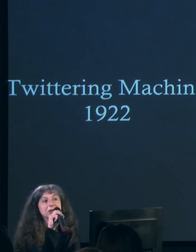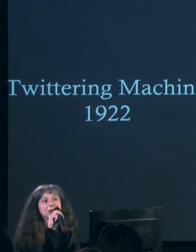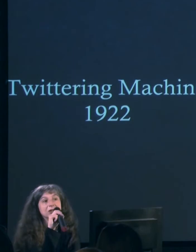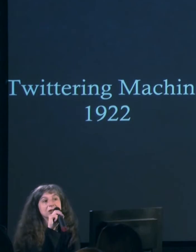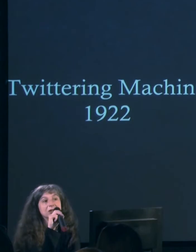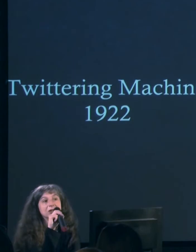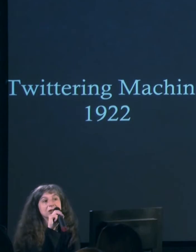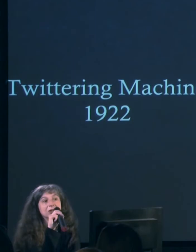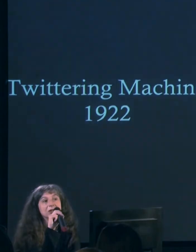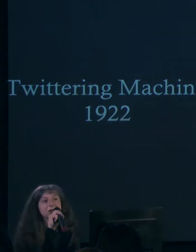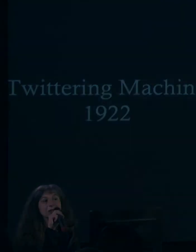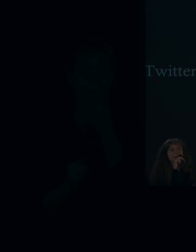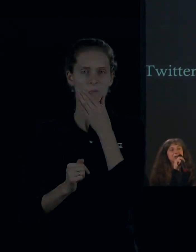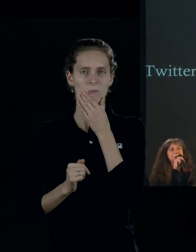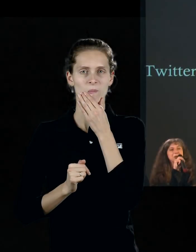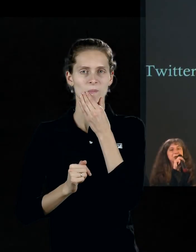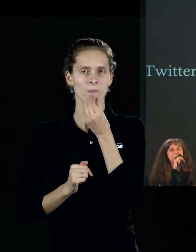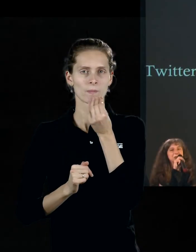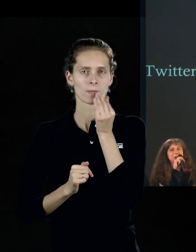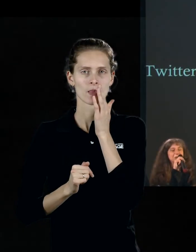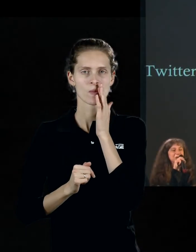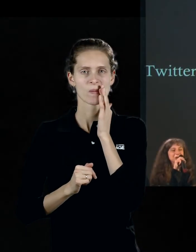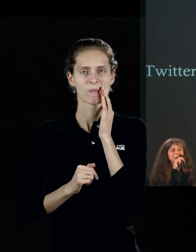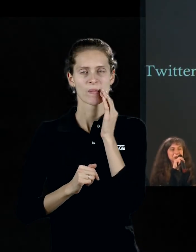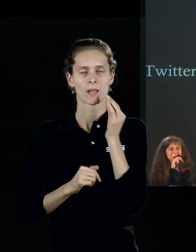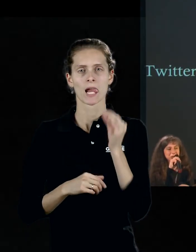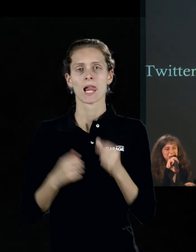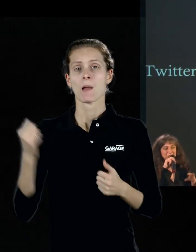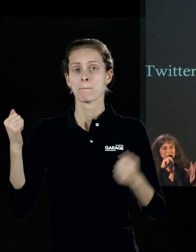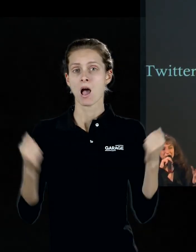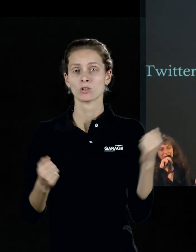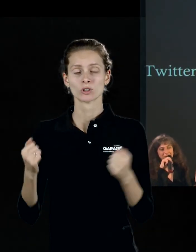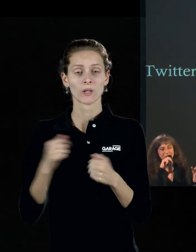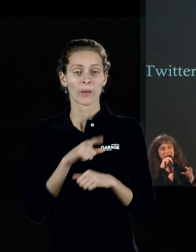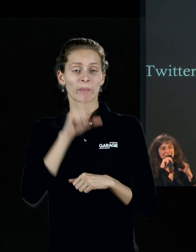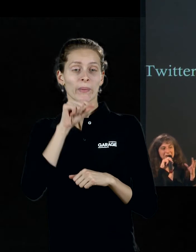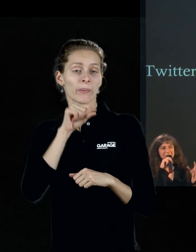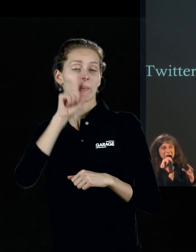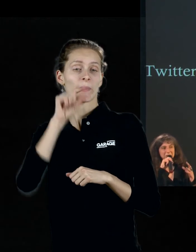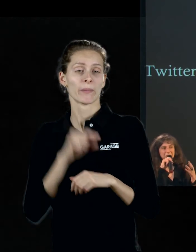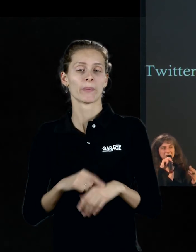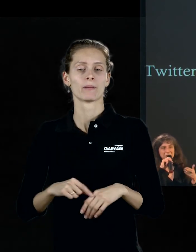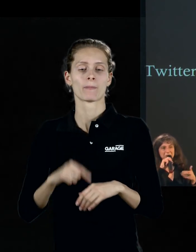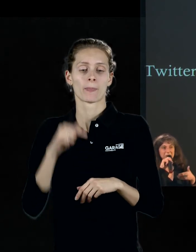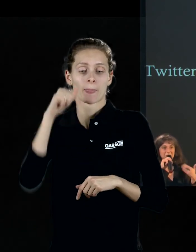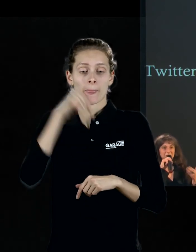наскоро нарисованного мультфильма. Щебечущая машина. Машина, в которой существуют эти...